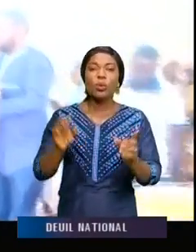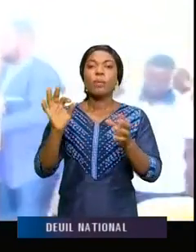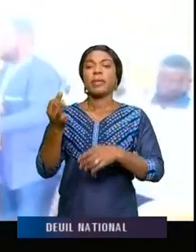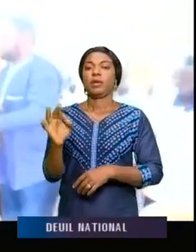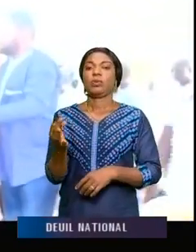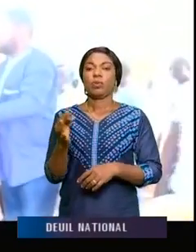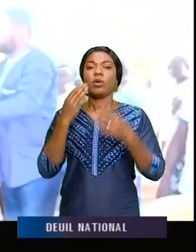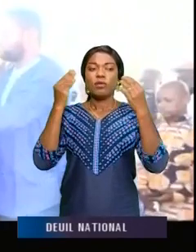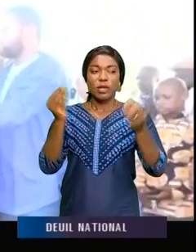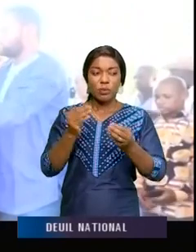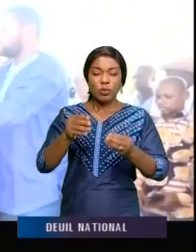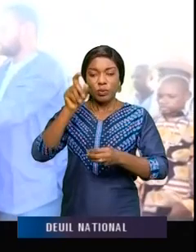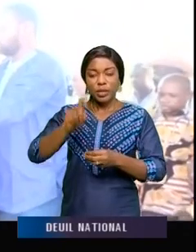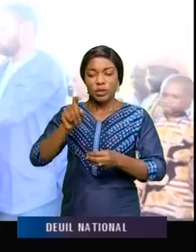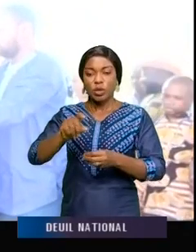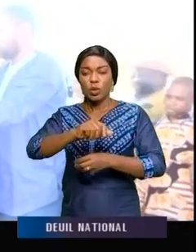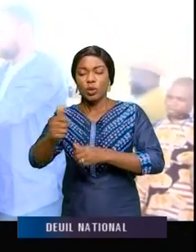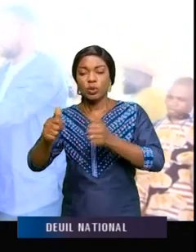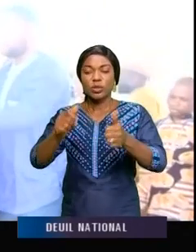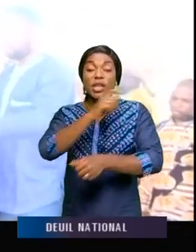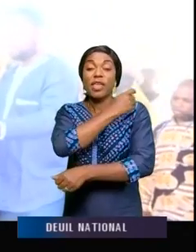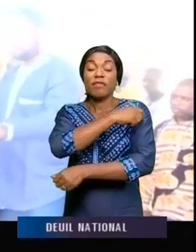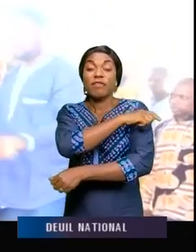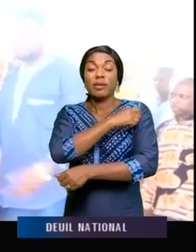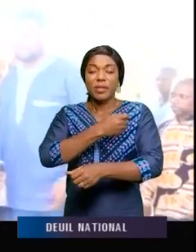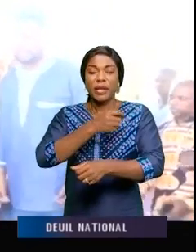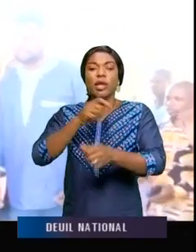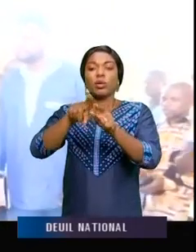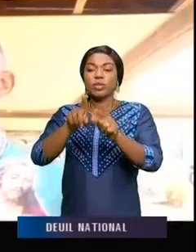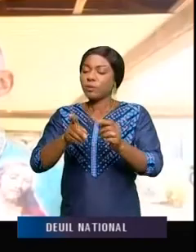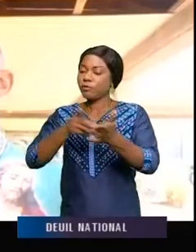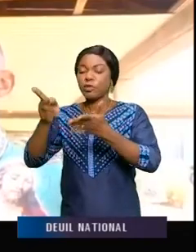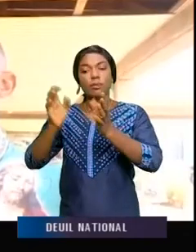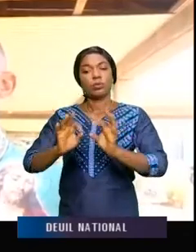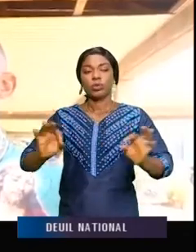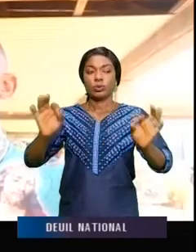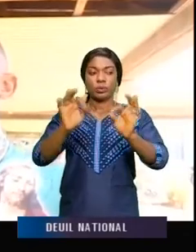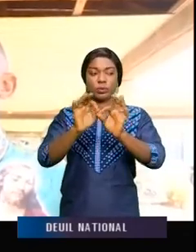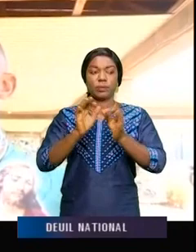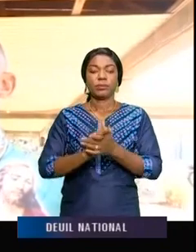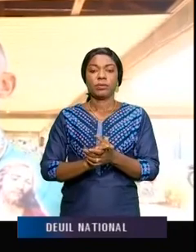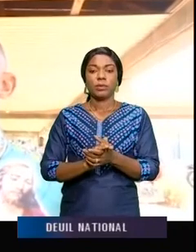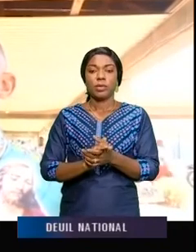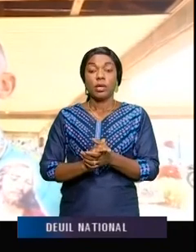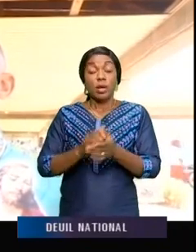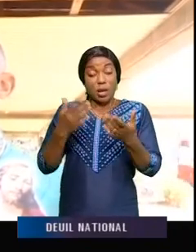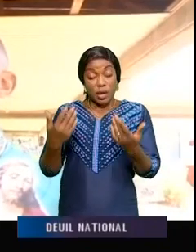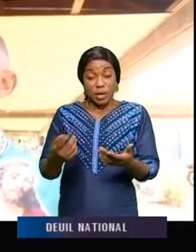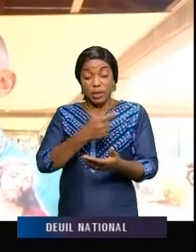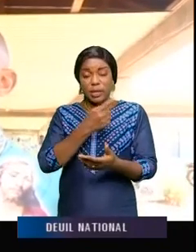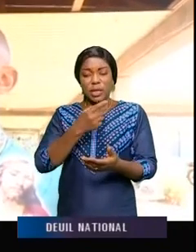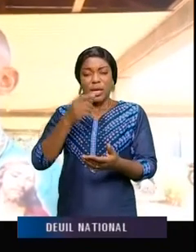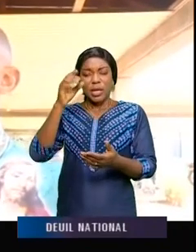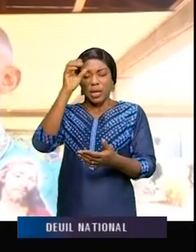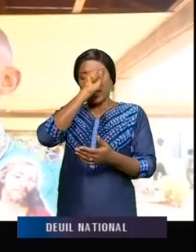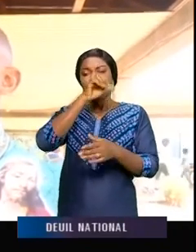fonctionnement, la mécanisation de quelques infirmiers et médecins pour ne citer qu'est-ce que là. Pas seulement pas, nous avons eu l'occasion pour exprimer tout